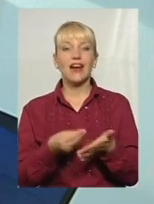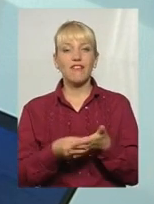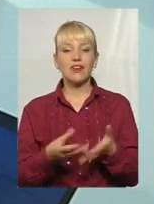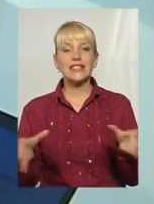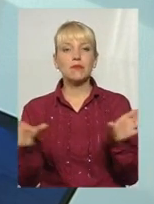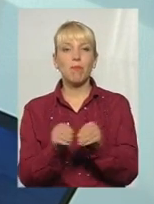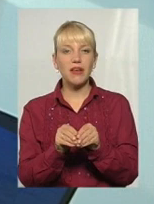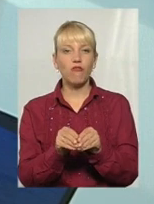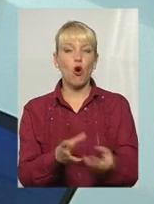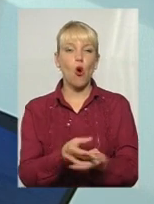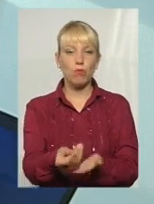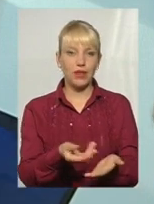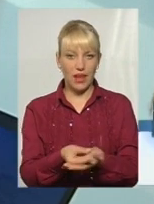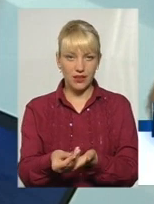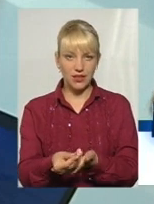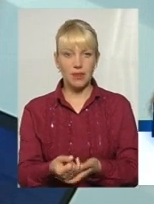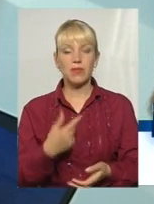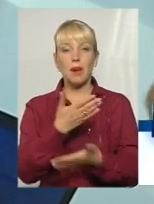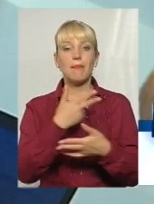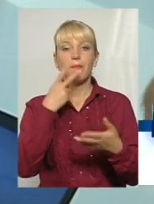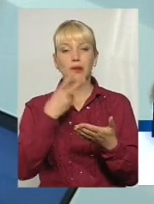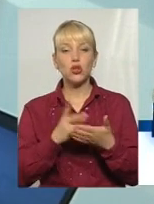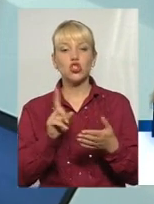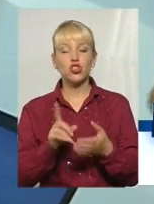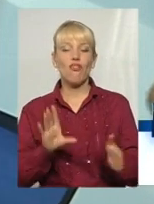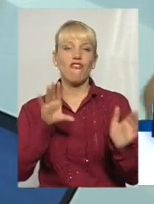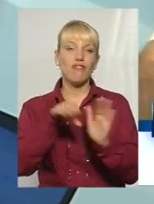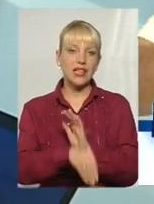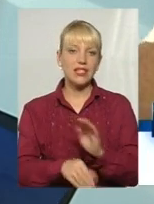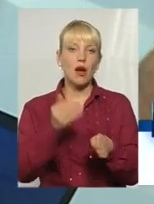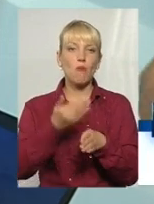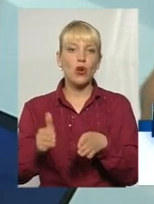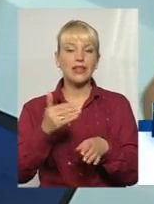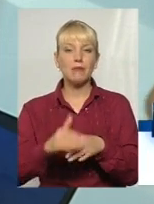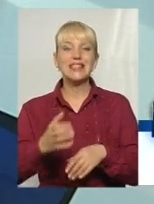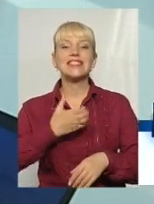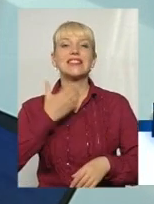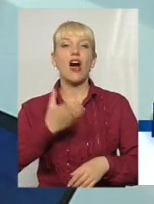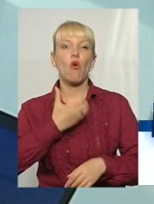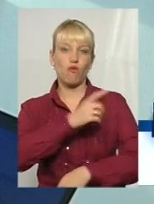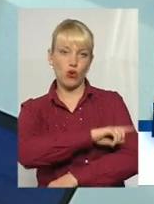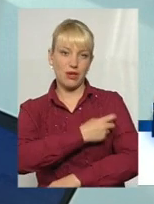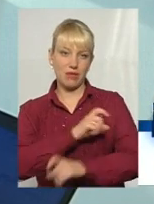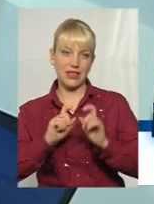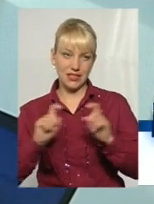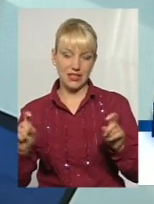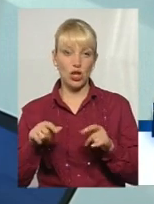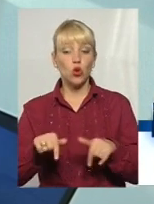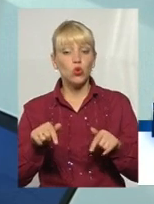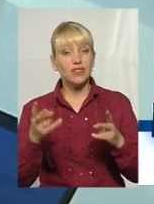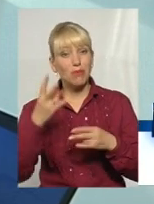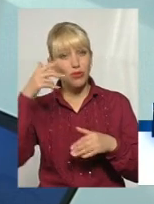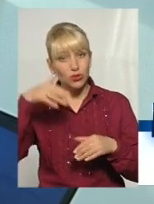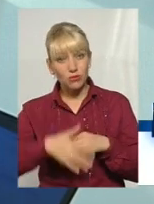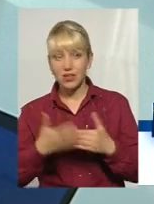передбачаємо можливість, що ведення поетапної страхової медицини, тобто, страхова медицина. Але тут треба розуміти, що